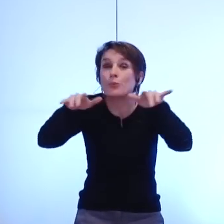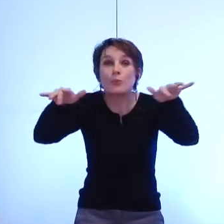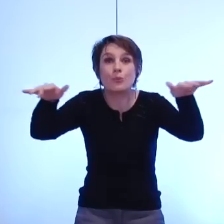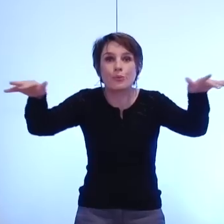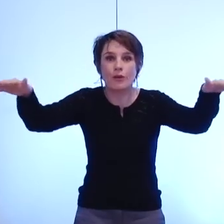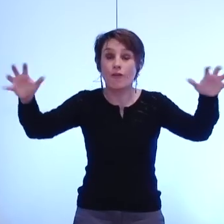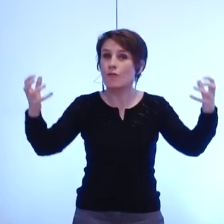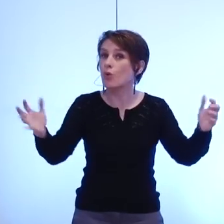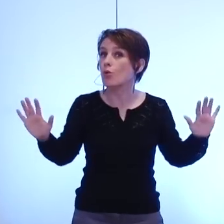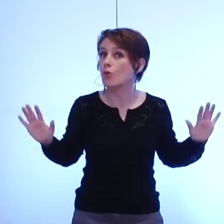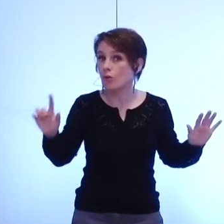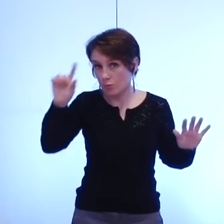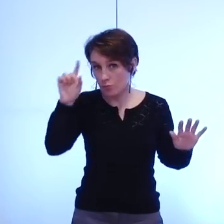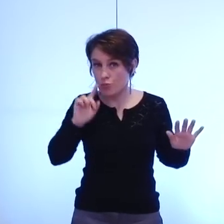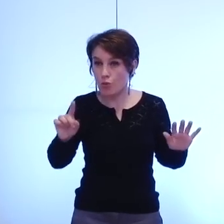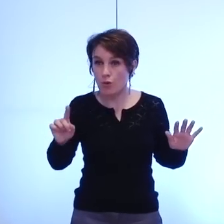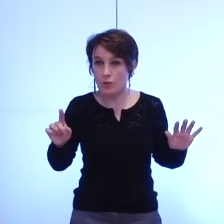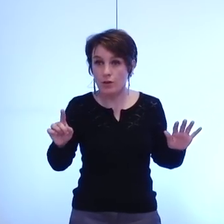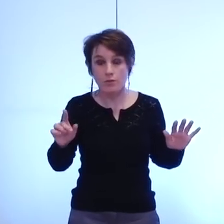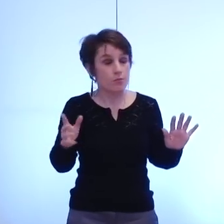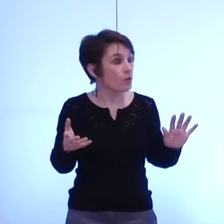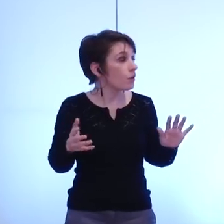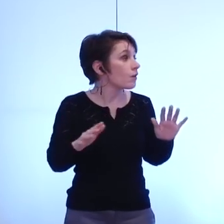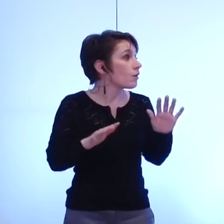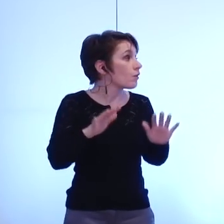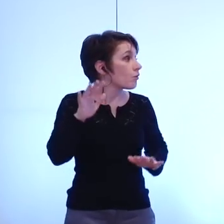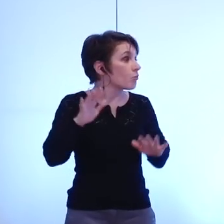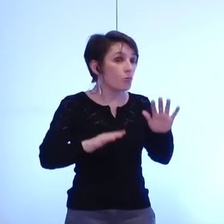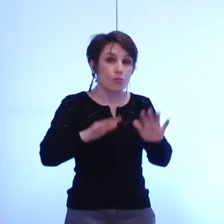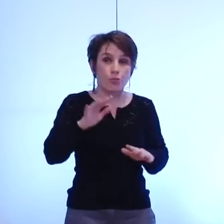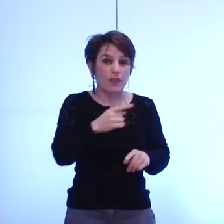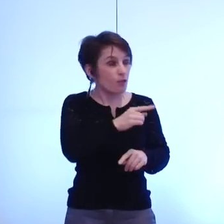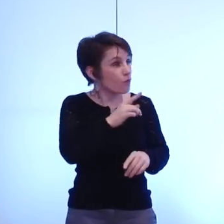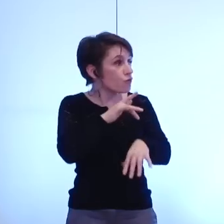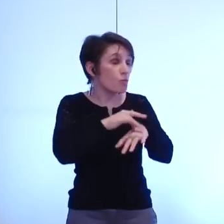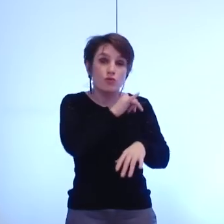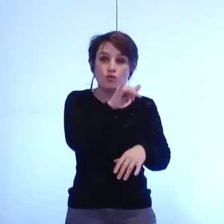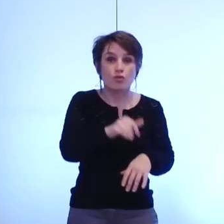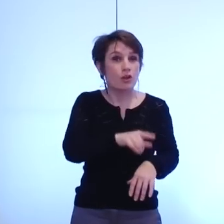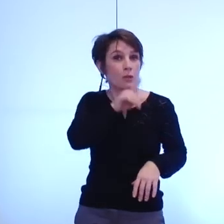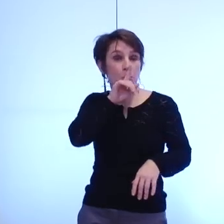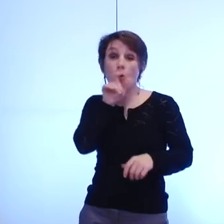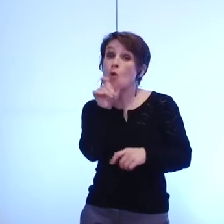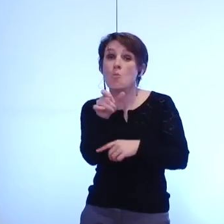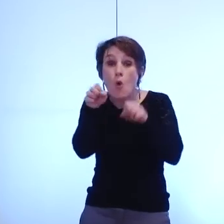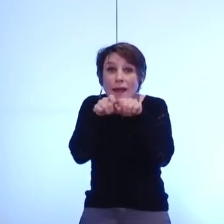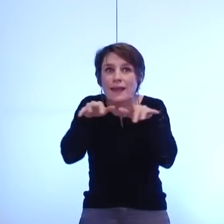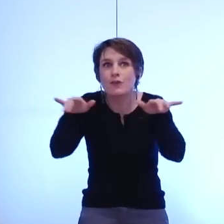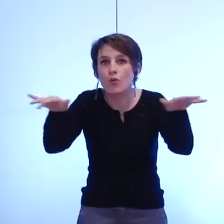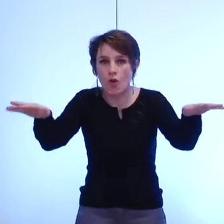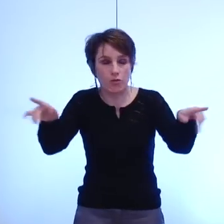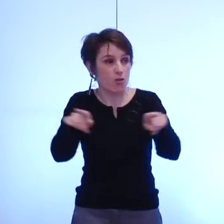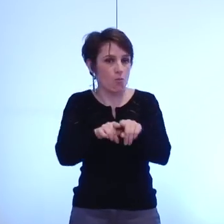question au lieu de jouer à qui n'a jamais prononcé ce terme comme s'il s'agissait d'un gros mot lors du chantier tous les